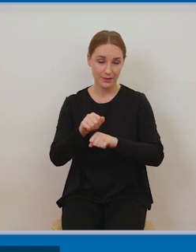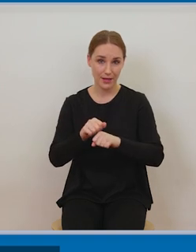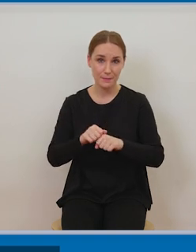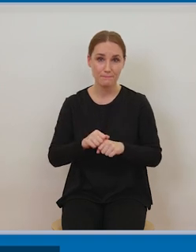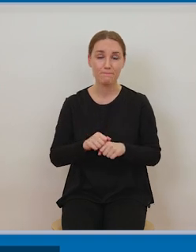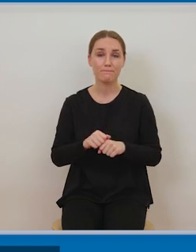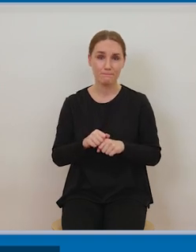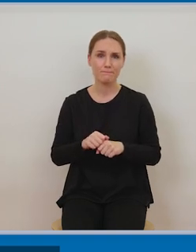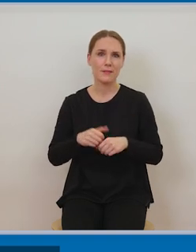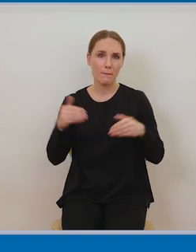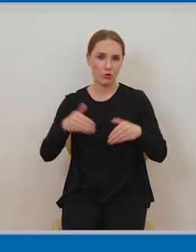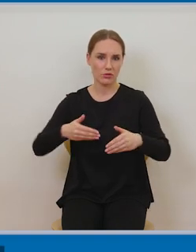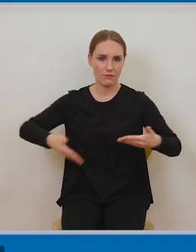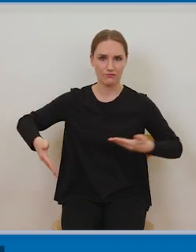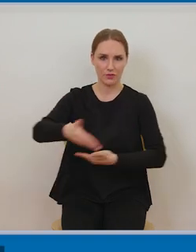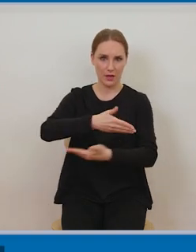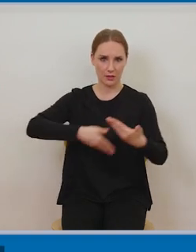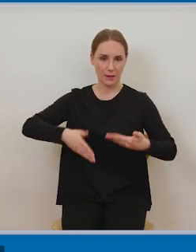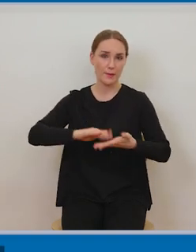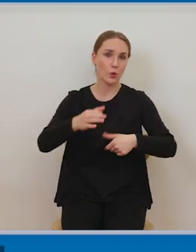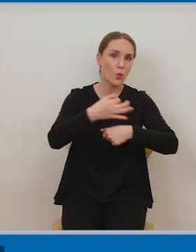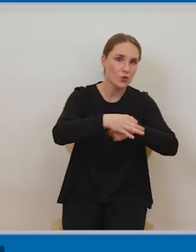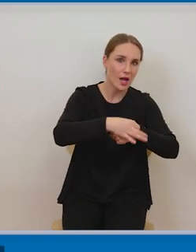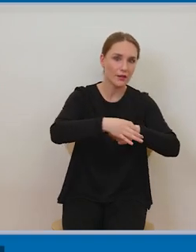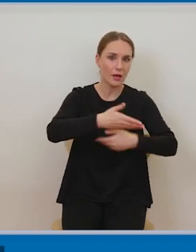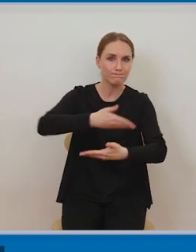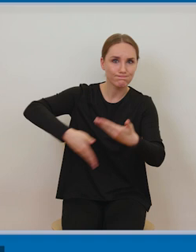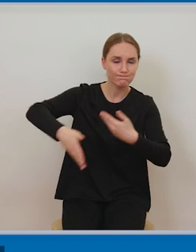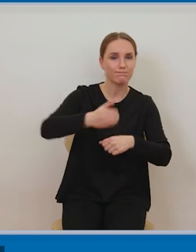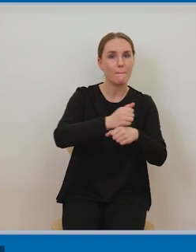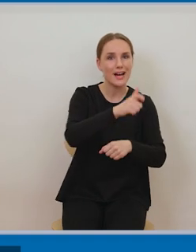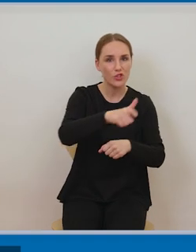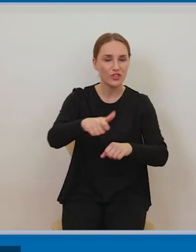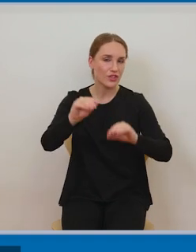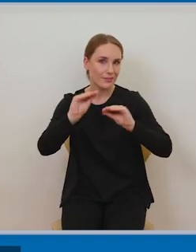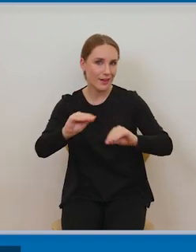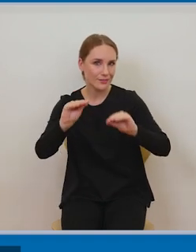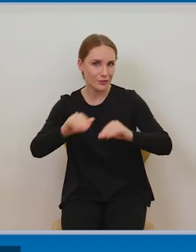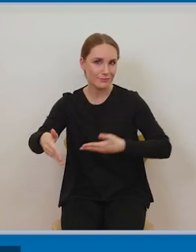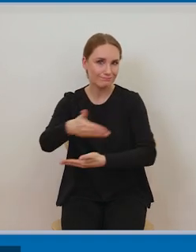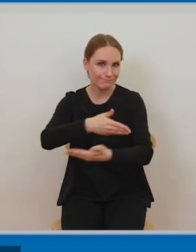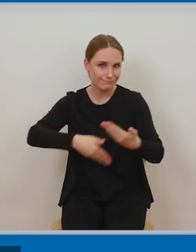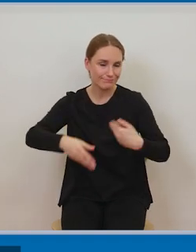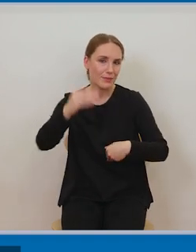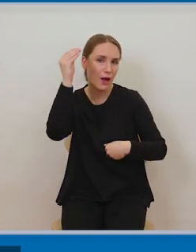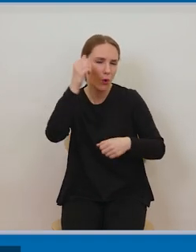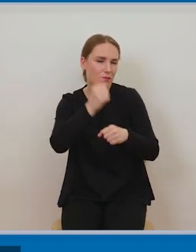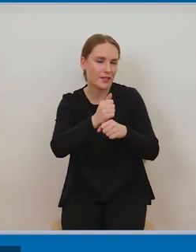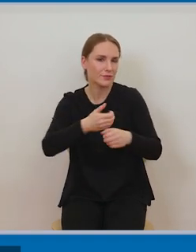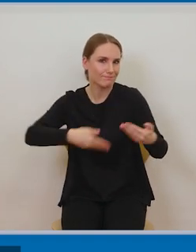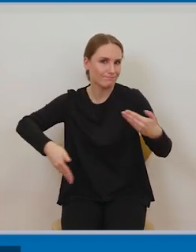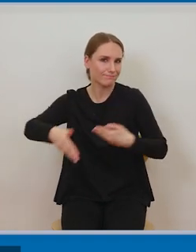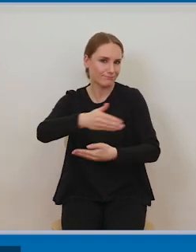dotyczące tej samej problematyki mogą się podzielić, część materiałów przygotować wspólnie, część oddzielnie i potem te materiały